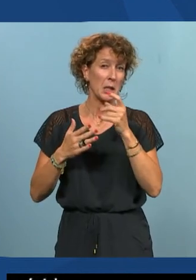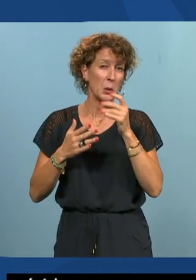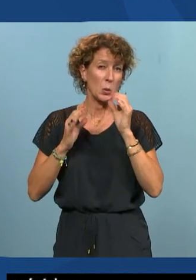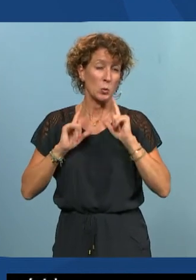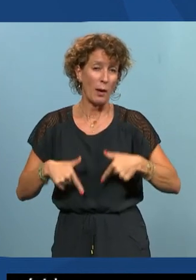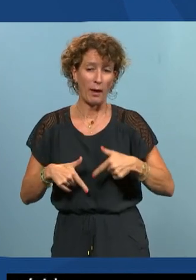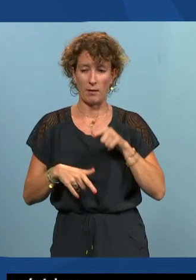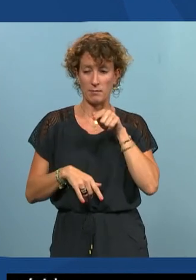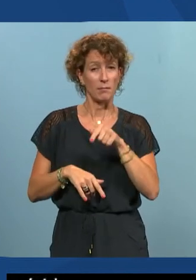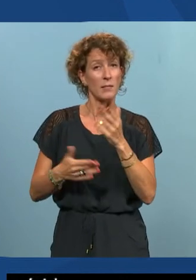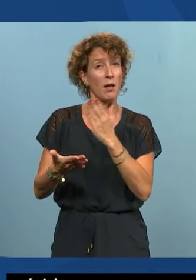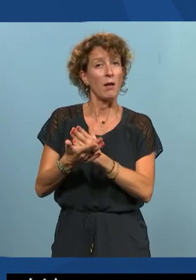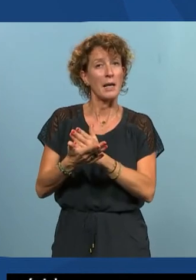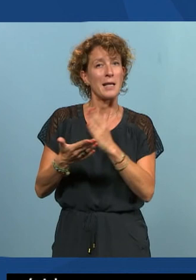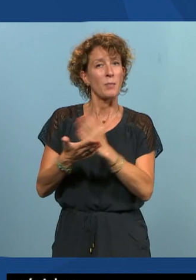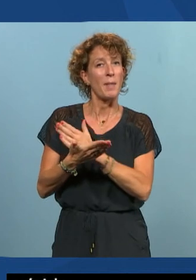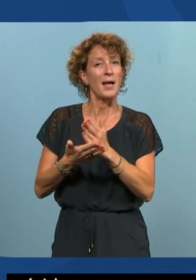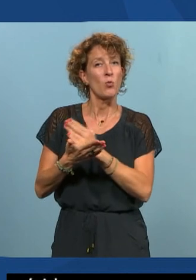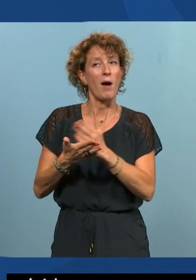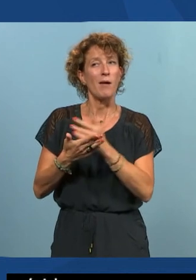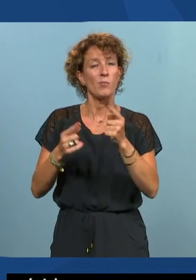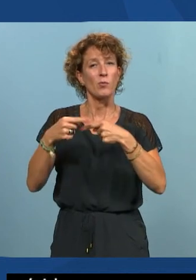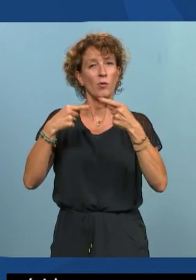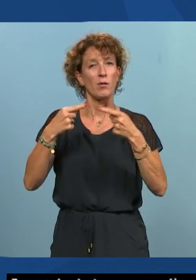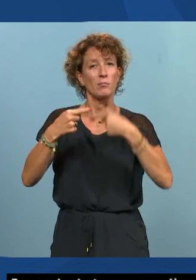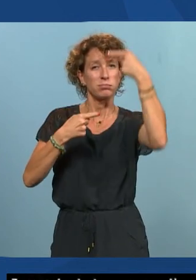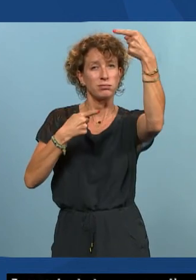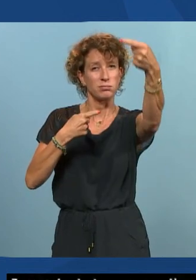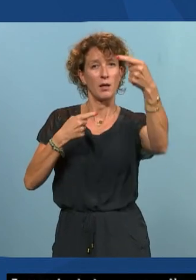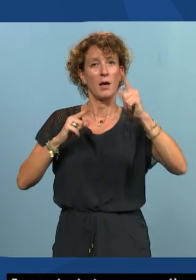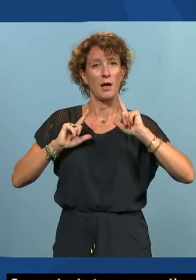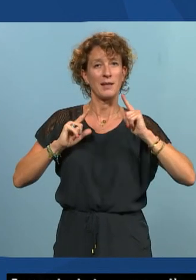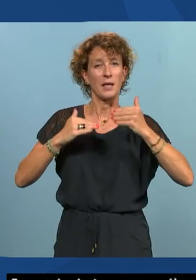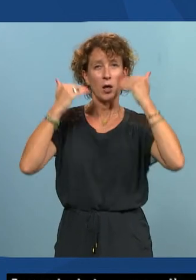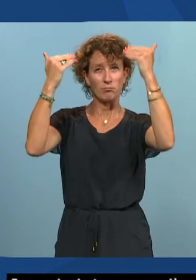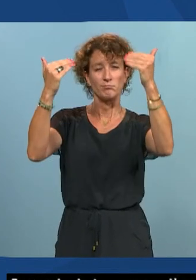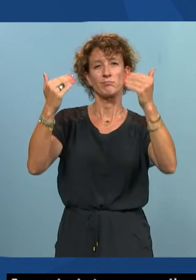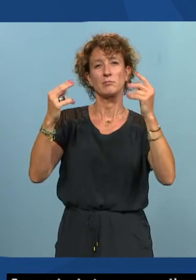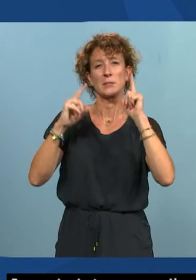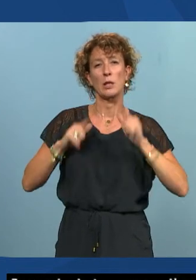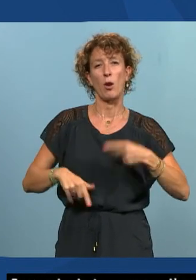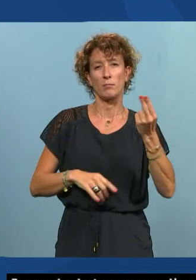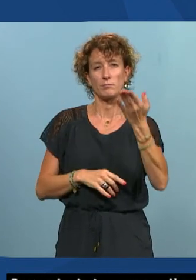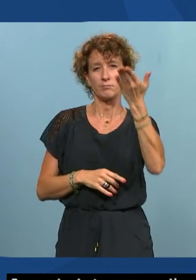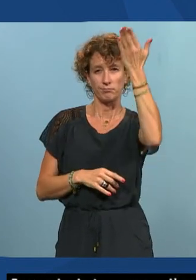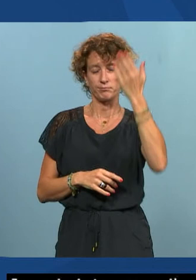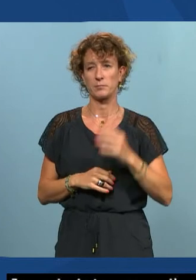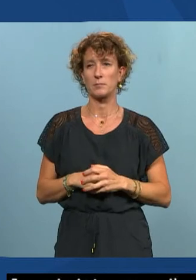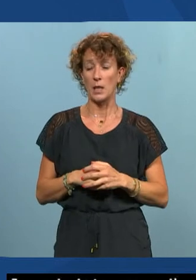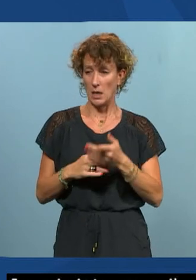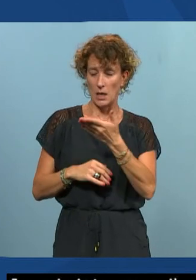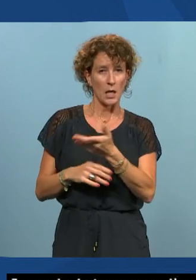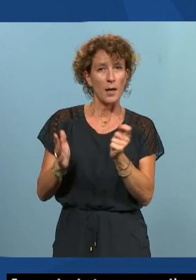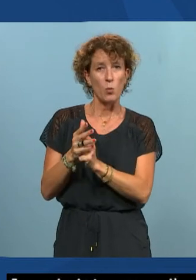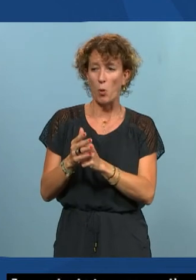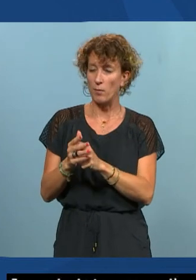pour les préparer justement à des grandes écoles mais préparatoire préparatoire et dans ces étudiants à un moment donné